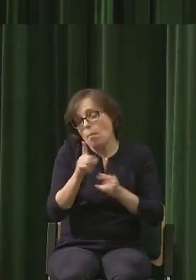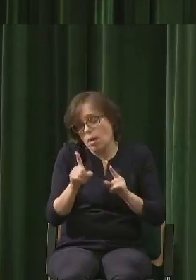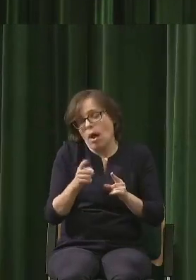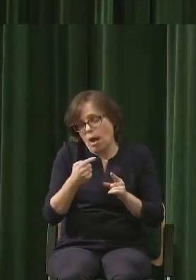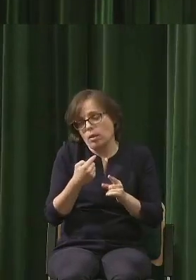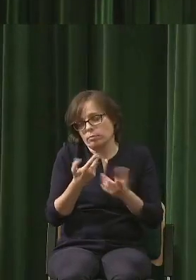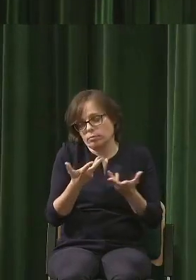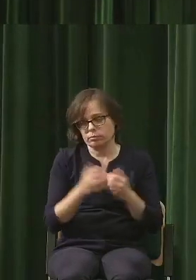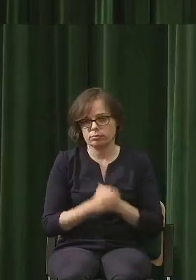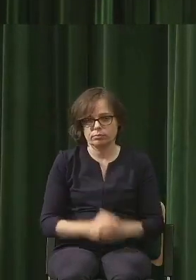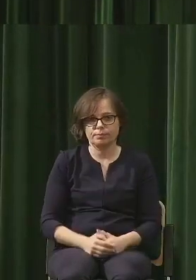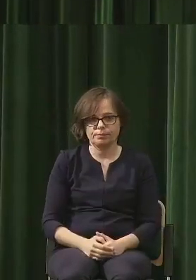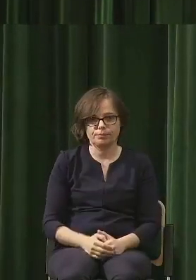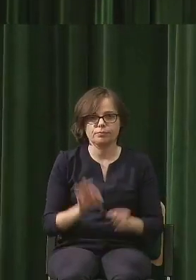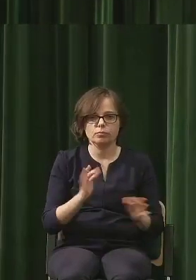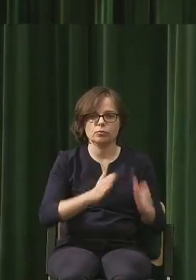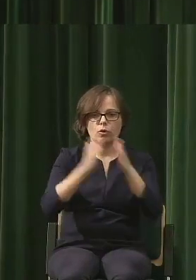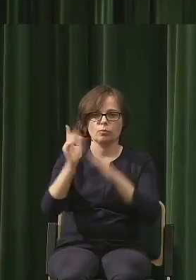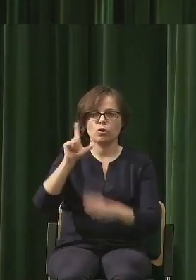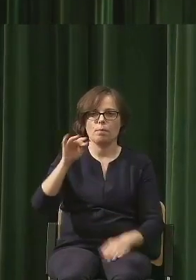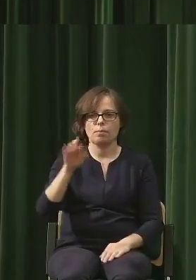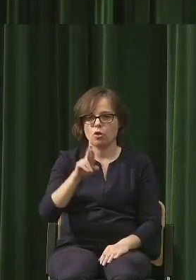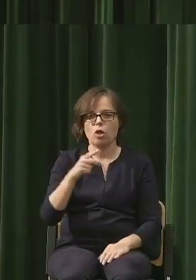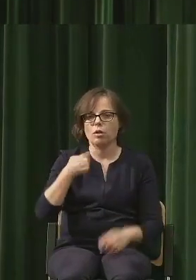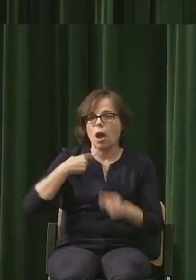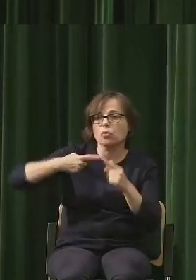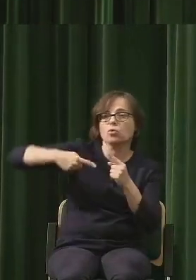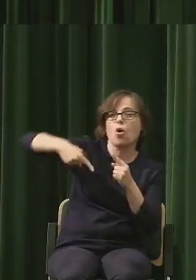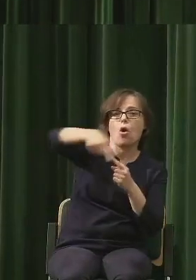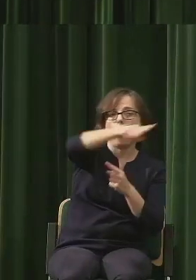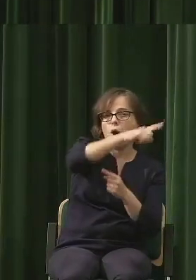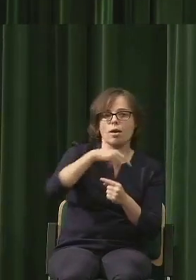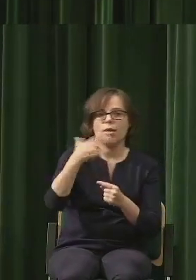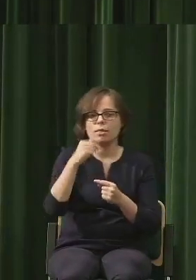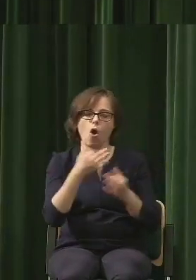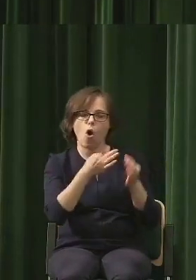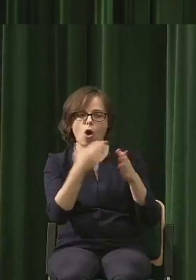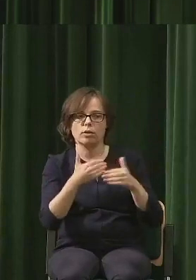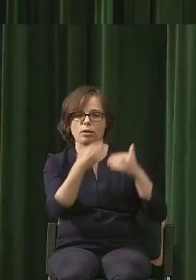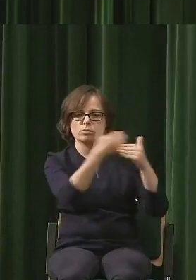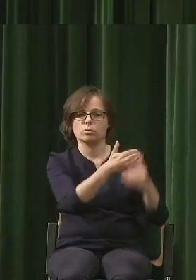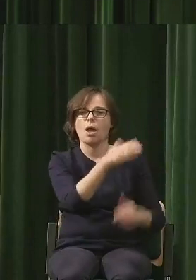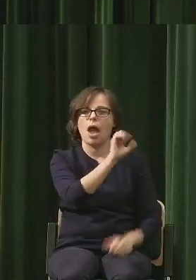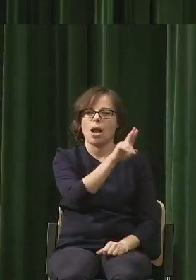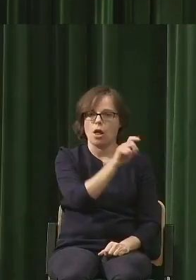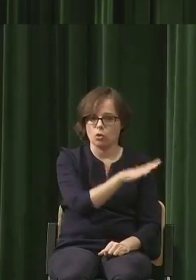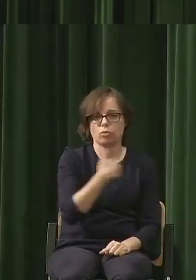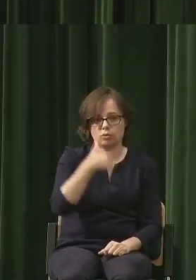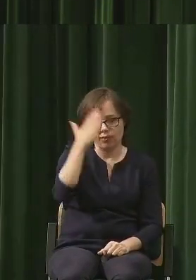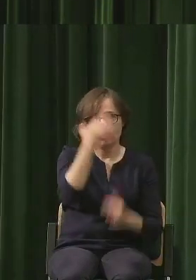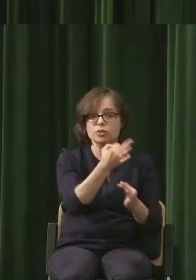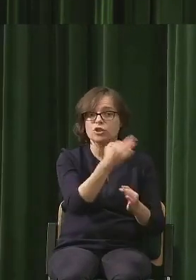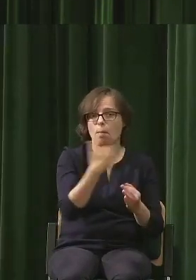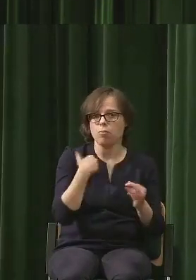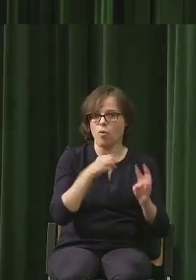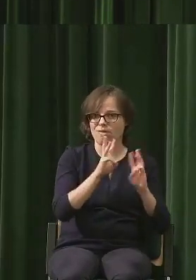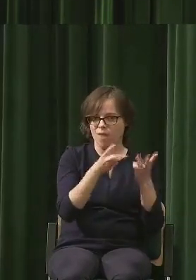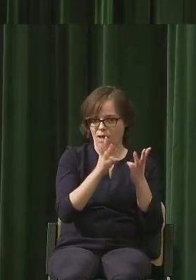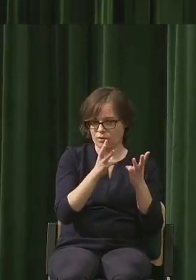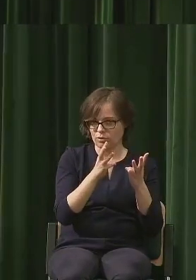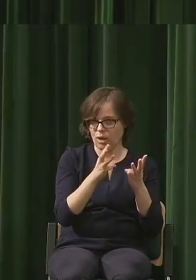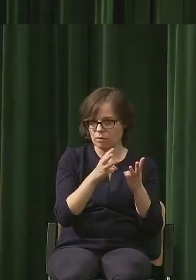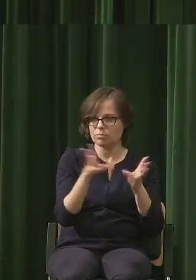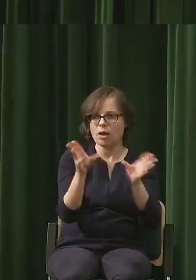Dziękuję. To ja teraz nie będę już kółka do męka, tylko skoczę do pana Arkadiusza. Jeśli mogę, wiem, że pan dzisiaj warsztaty prowadził też tutaj